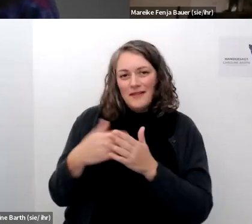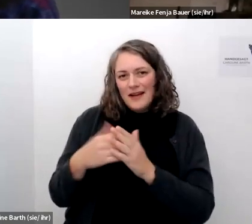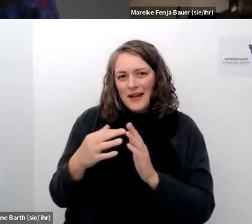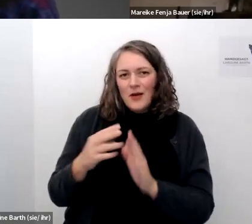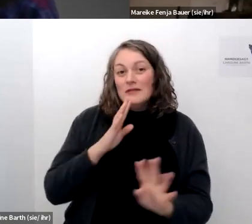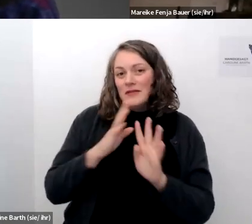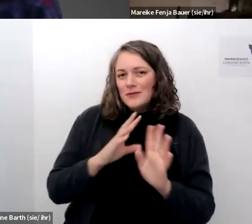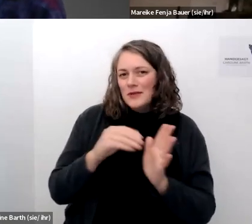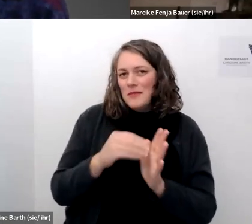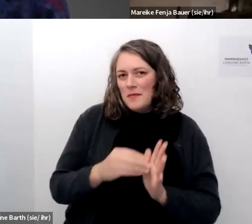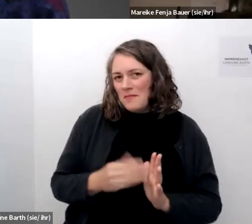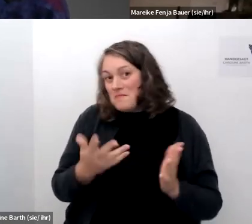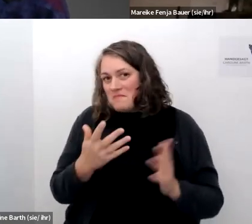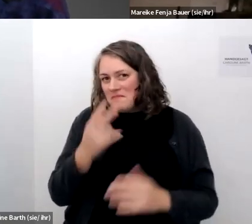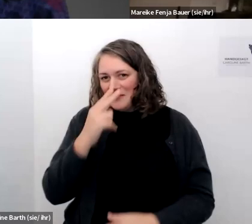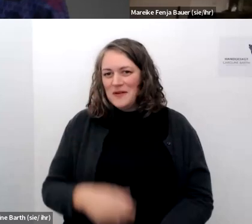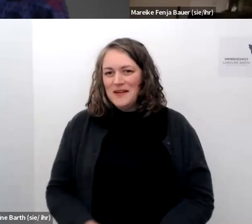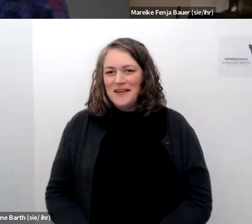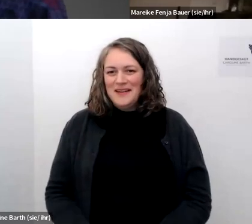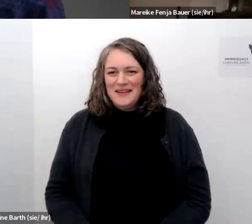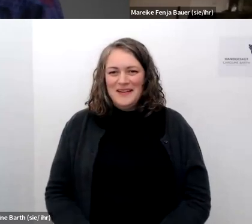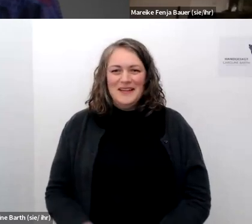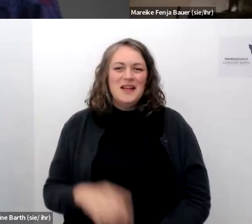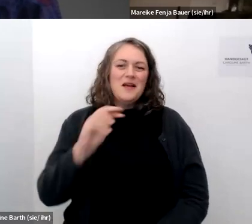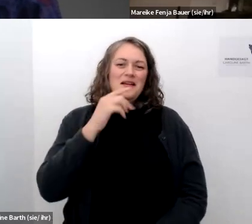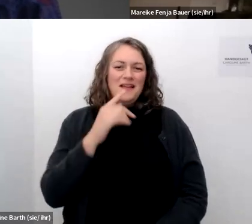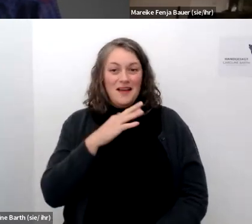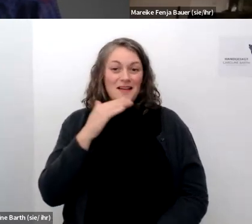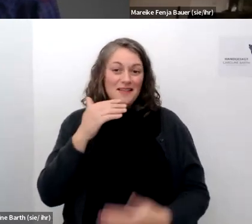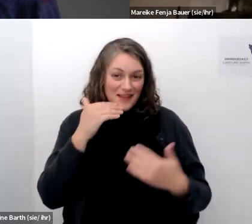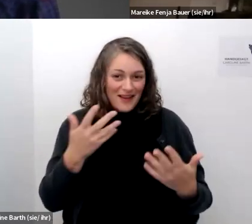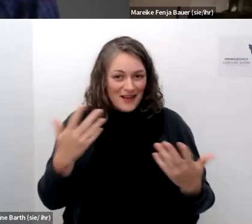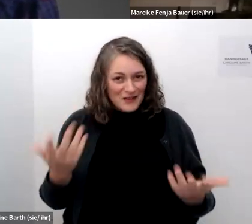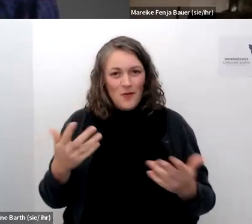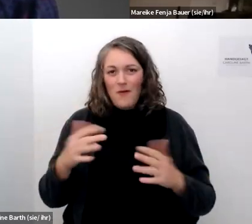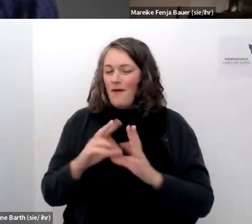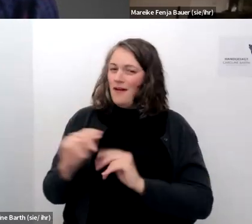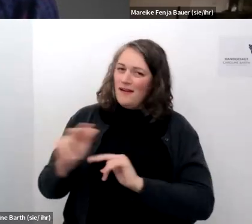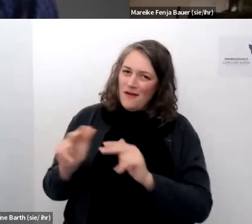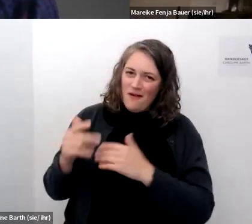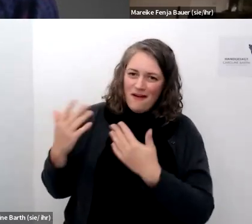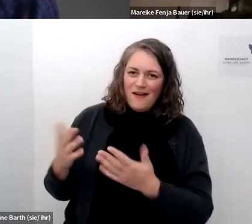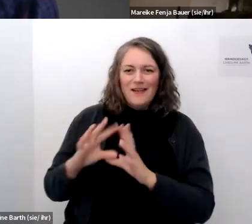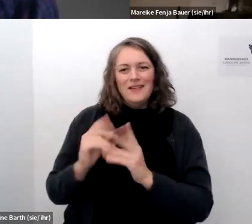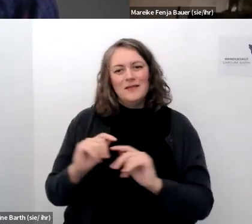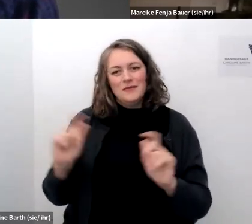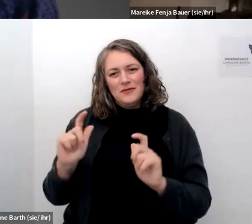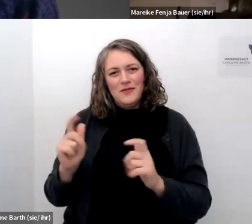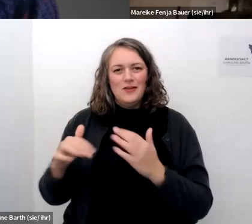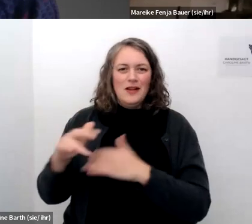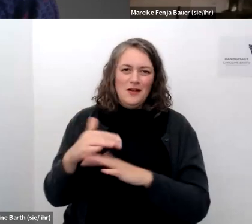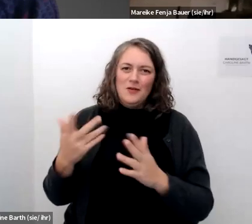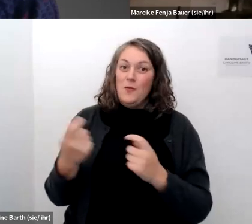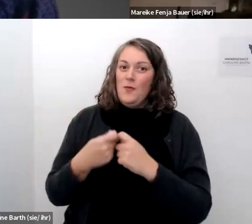interviews auf jeden fall vielen dank genau für die ganze orga und für die interessanten fragen es war richtig